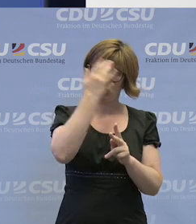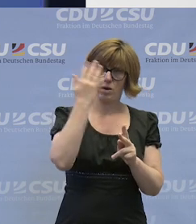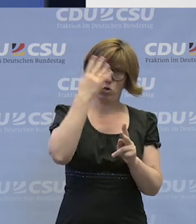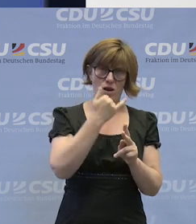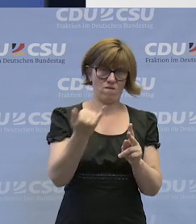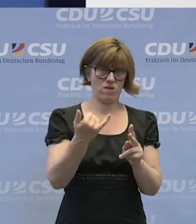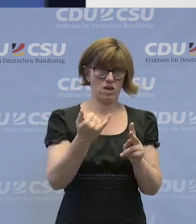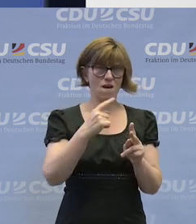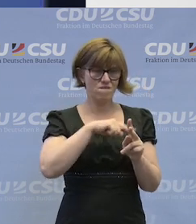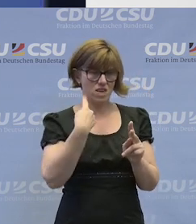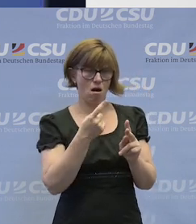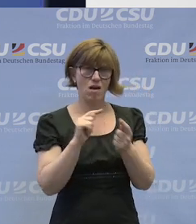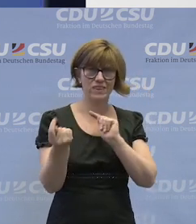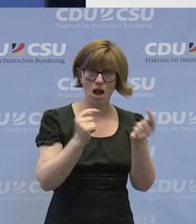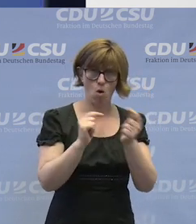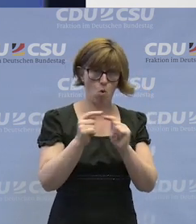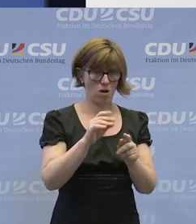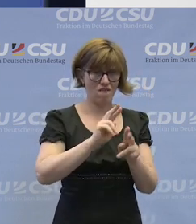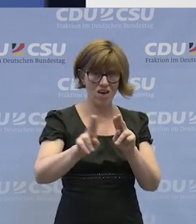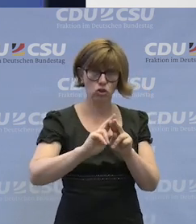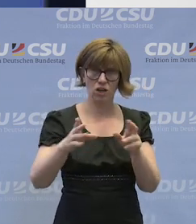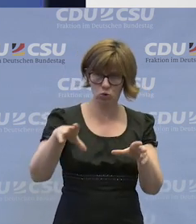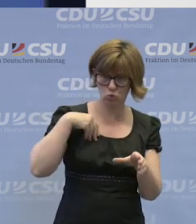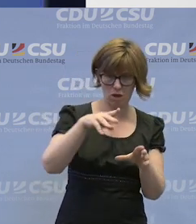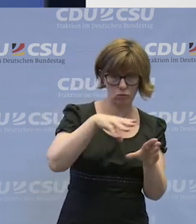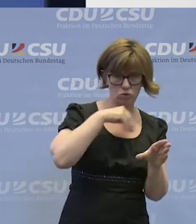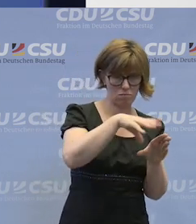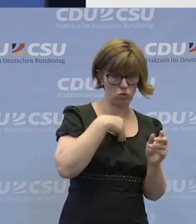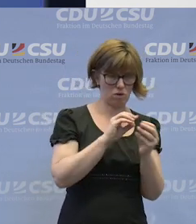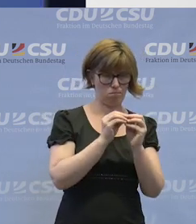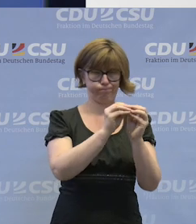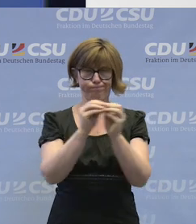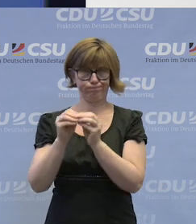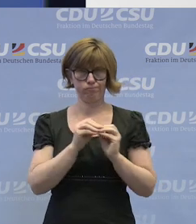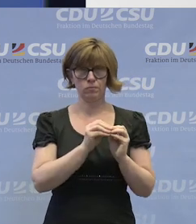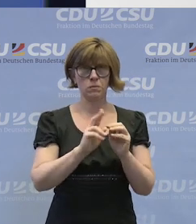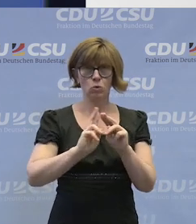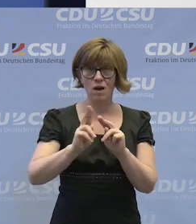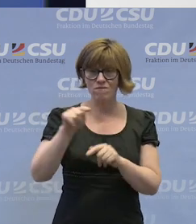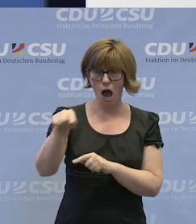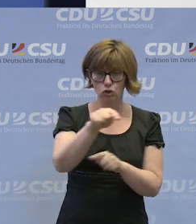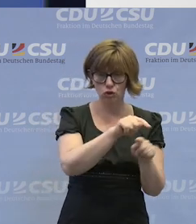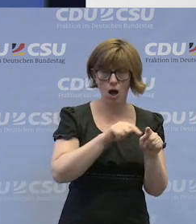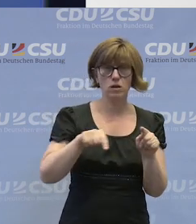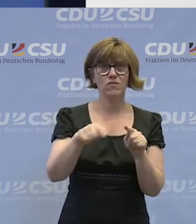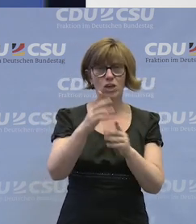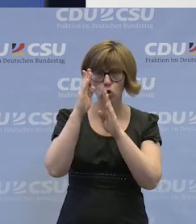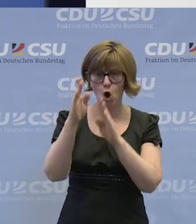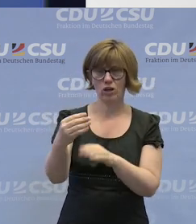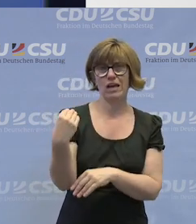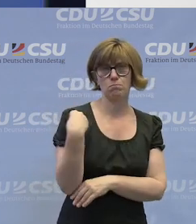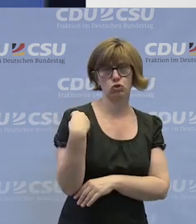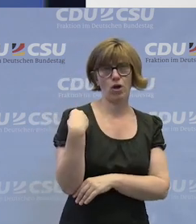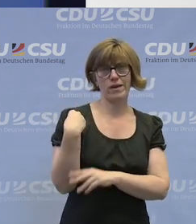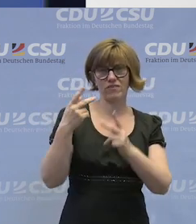mit dem wir sozusagen im Dialog auch mit den Werkstätten dann stehen. Die Werkstätten konkretisieren